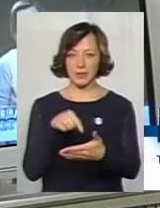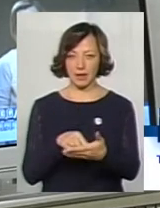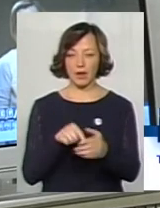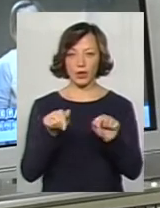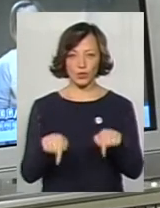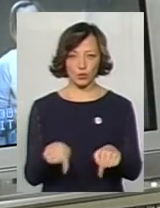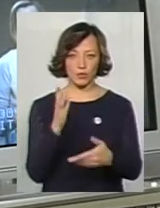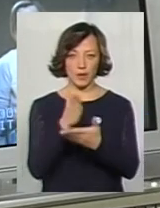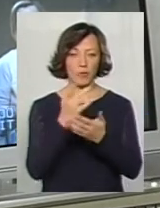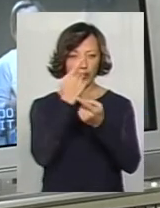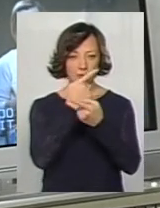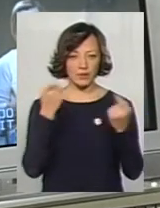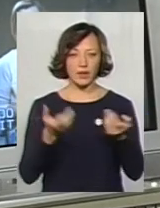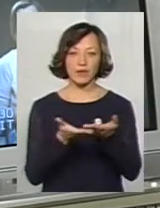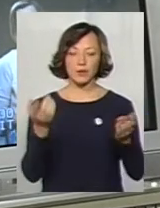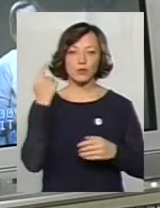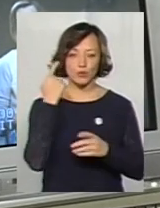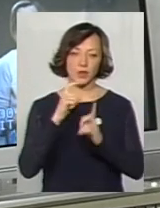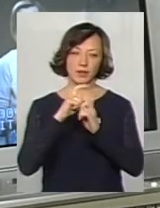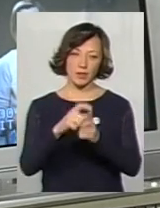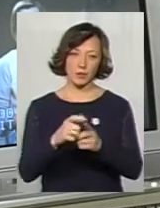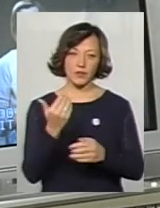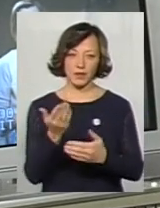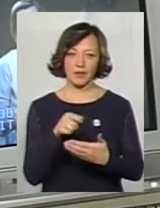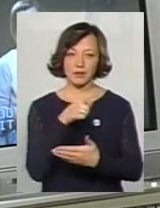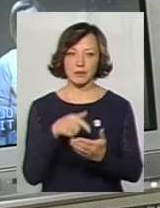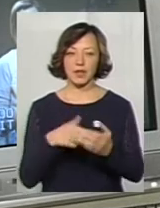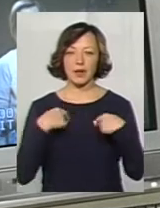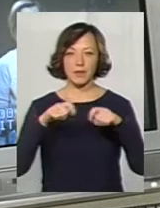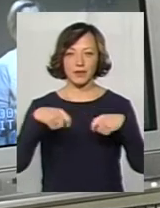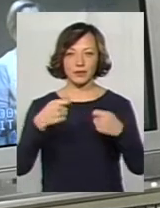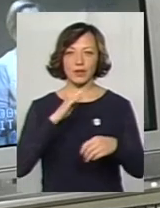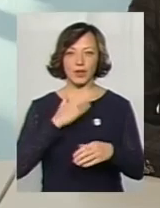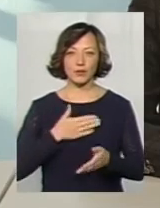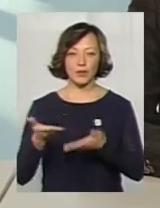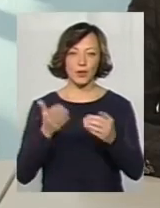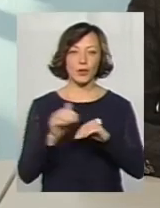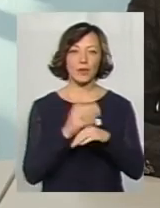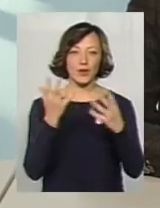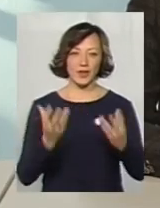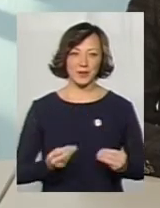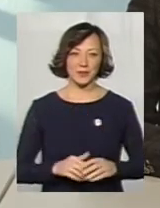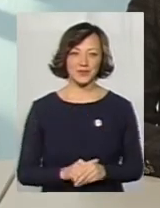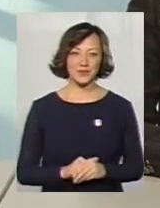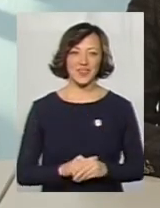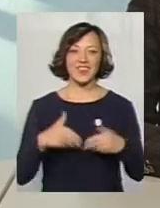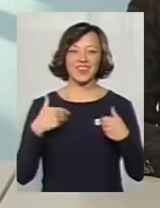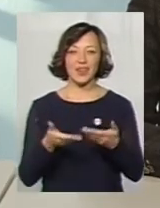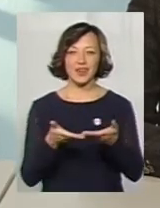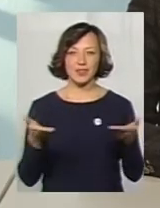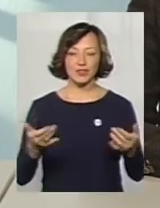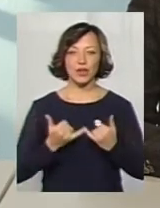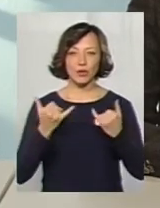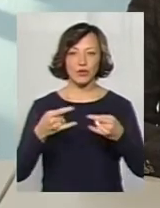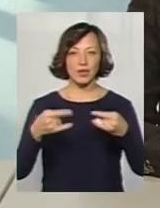тут у прямому ефірі і ви почуєте відповіді на ваше питання. А я передаю слово нашому гостю. Доброго дня, пане Олександр. Вітаю, вітаю